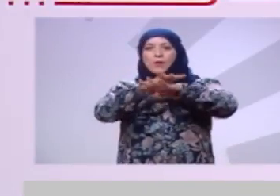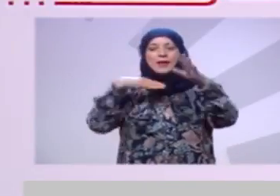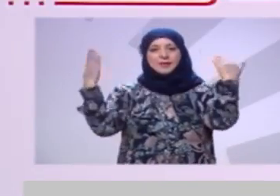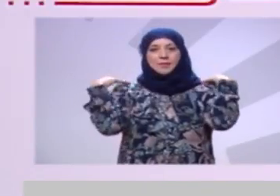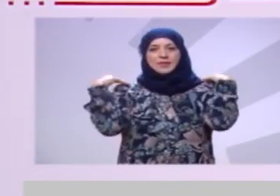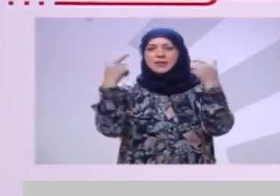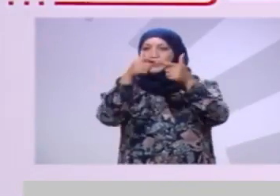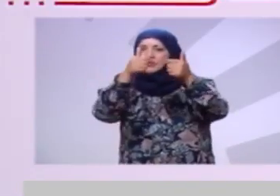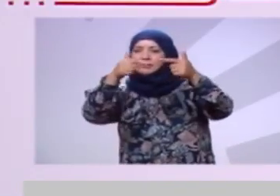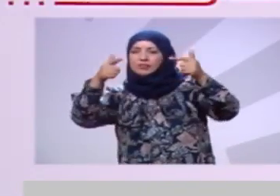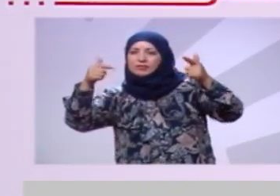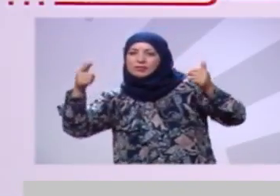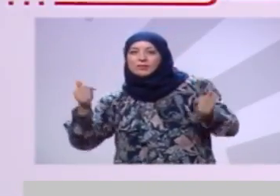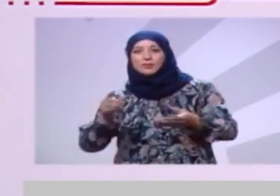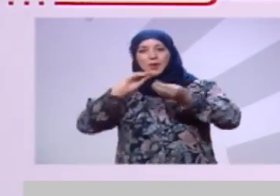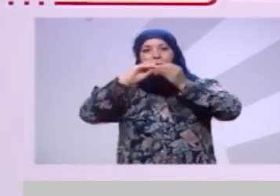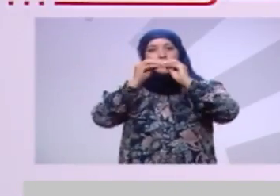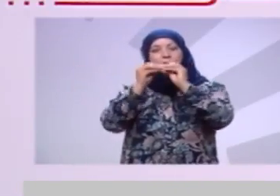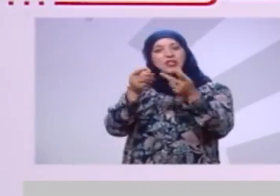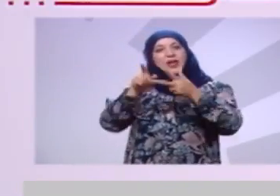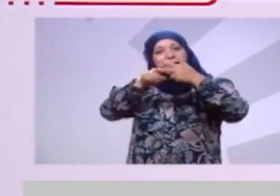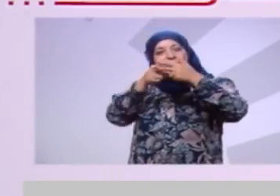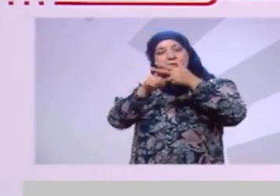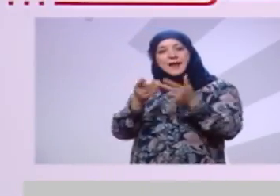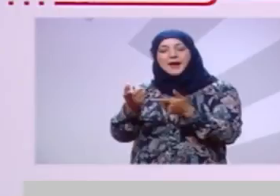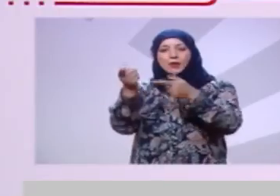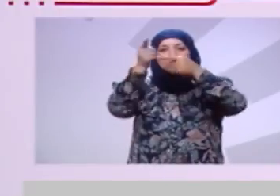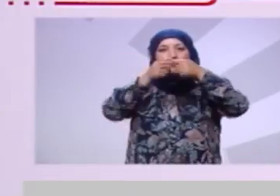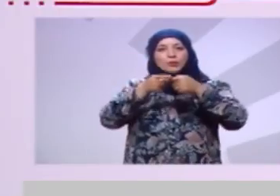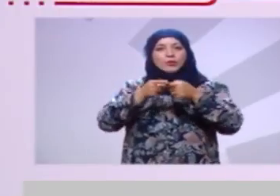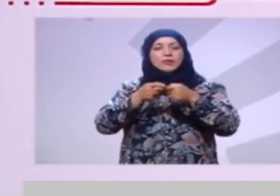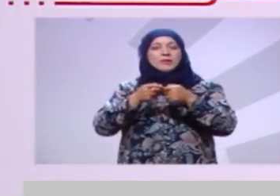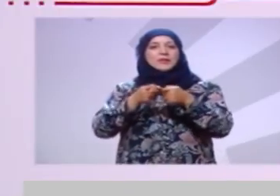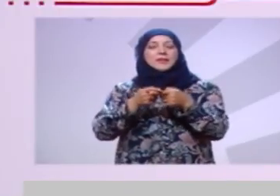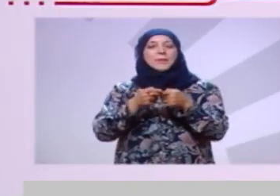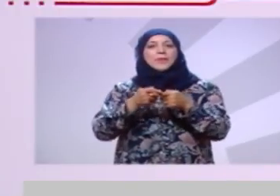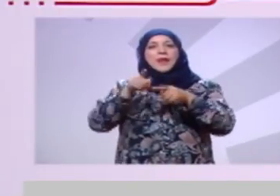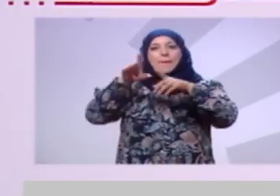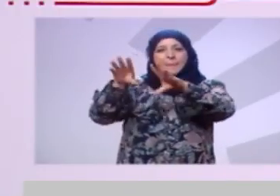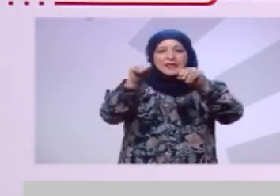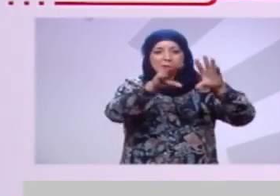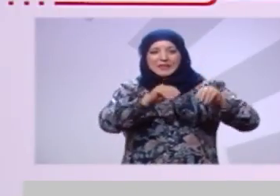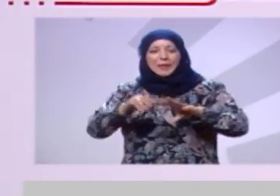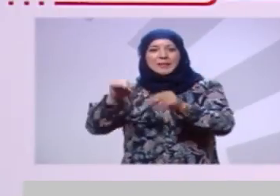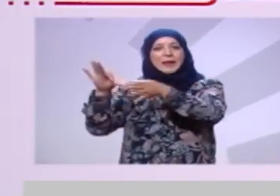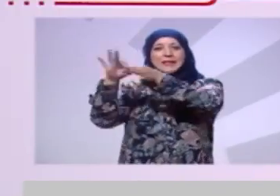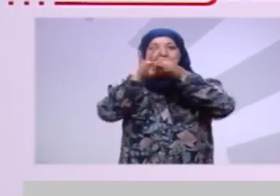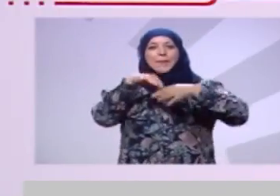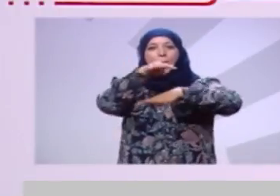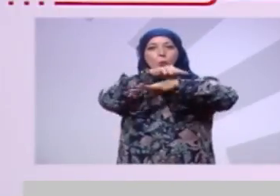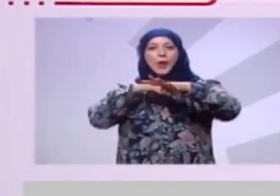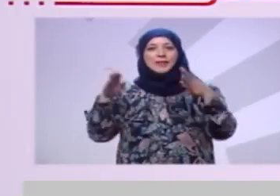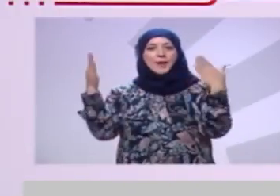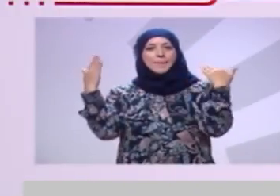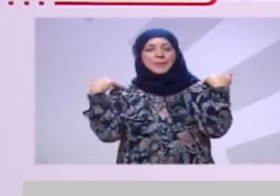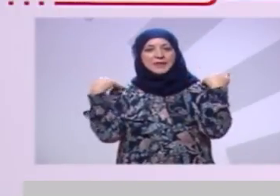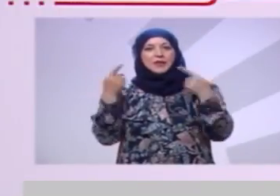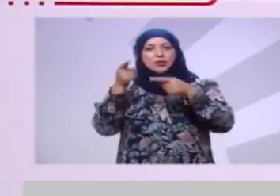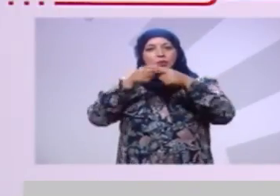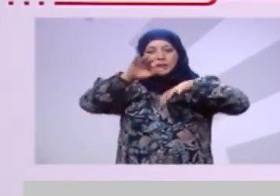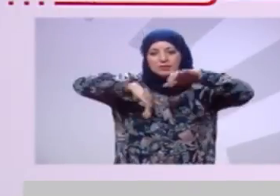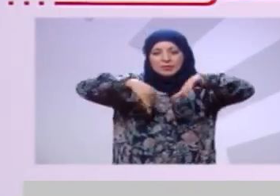فيها المشاكل المشاكل متع المنطقة الصناعية متع أغزالة متع سجنان ماطر فيها بنية إساسية